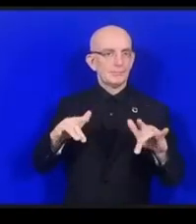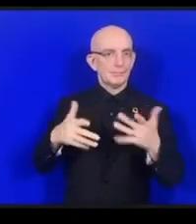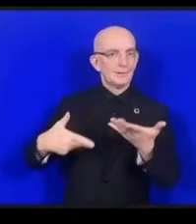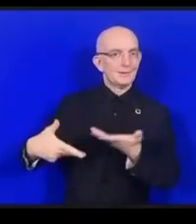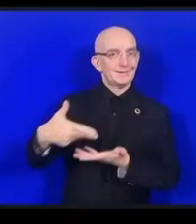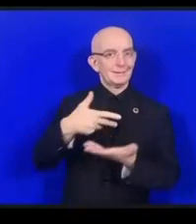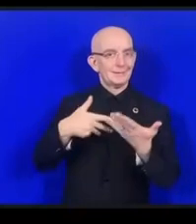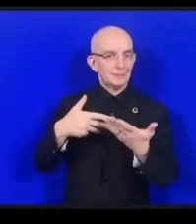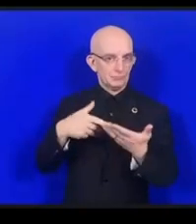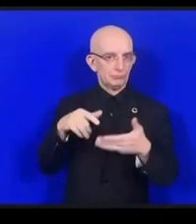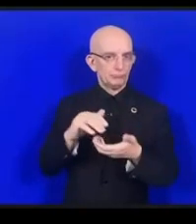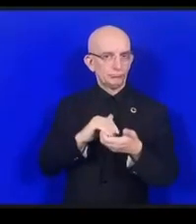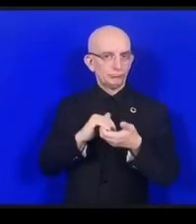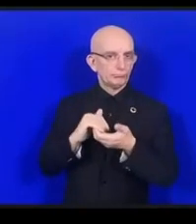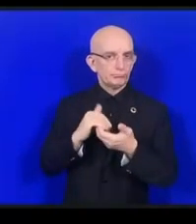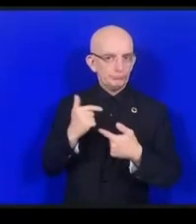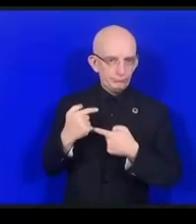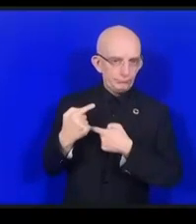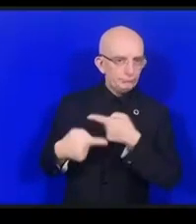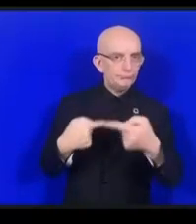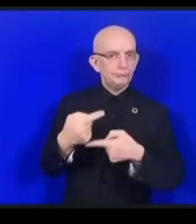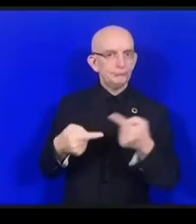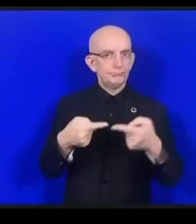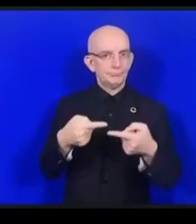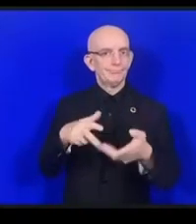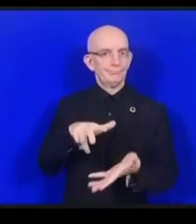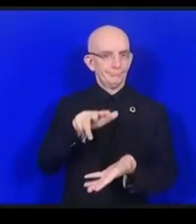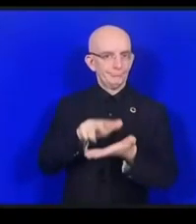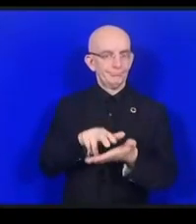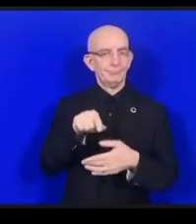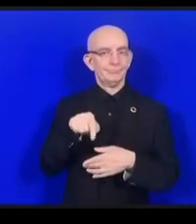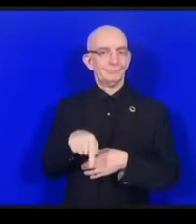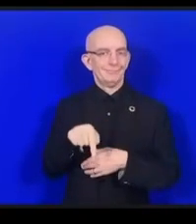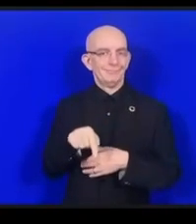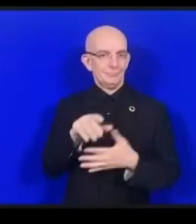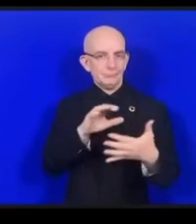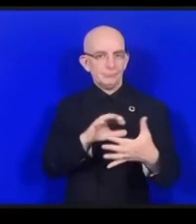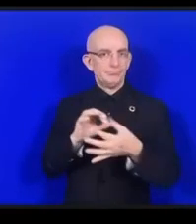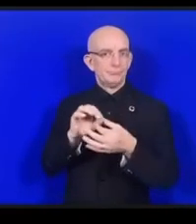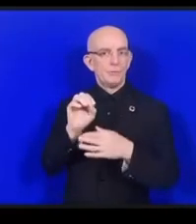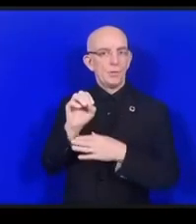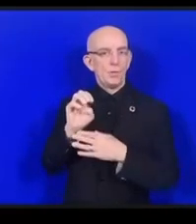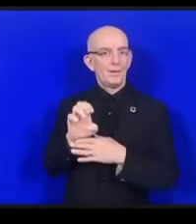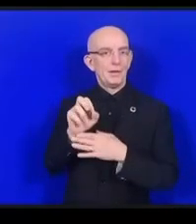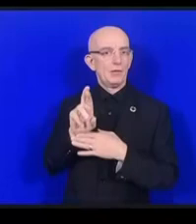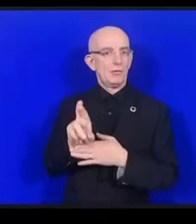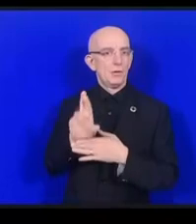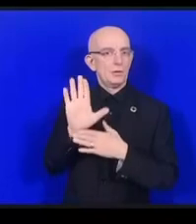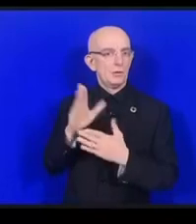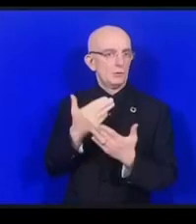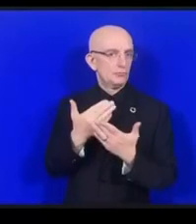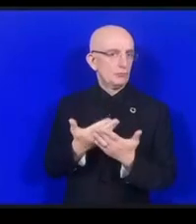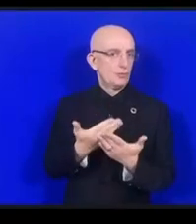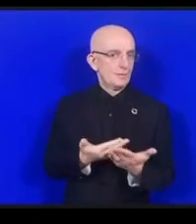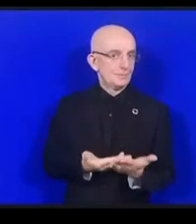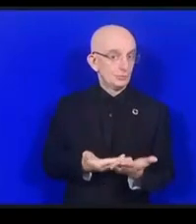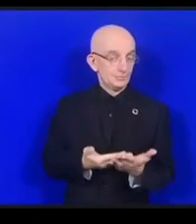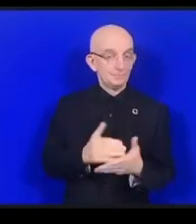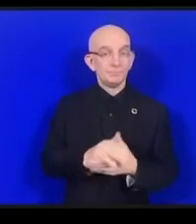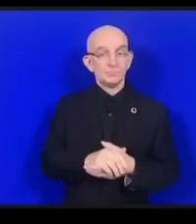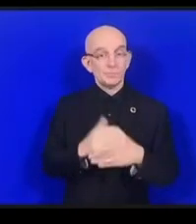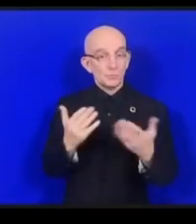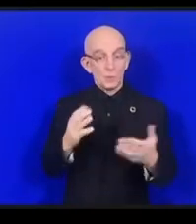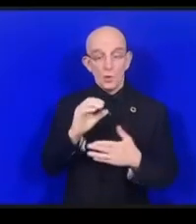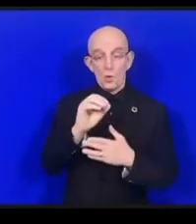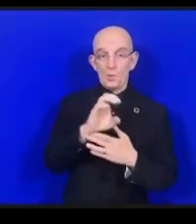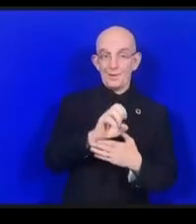このOERのレコメンデーションを実施するためにあると言ってもいいのかもしれませんユネスコのレコメ